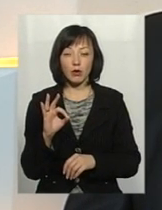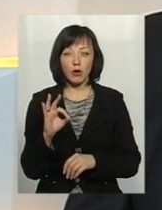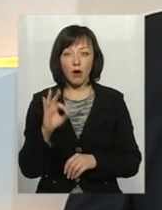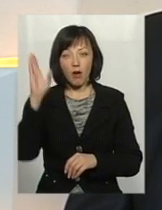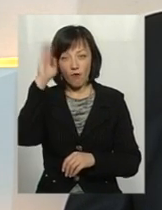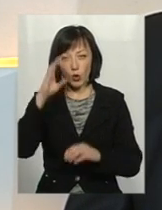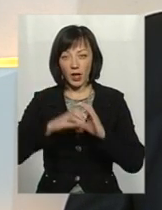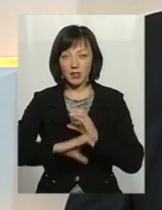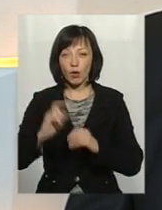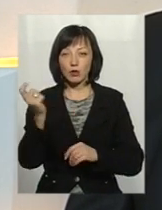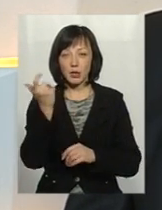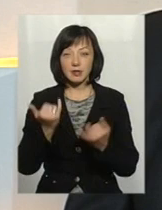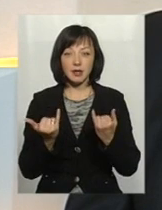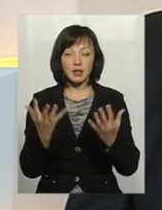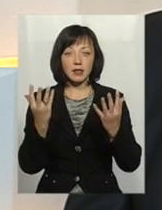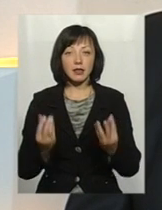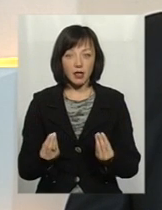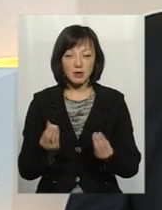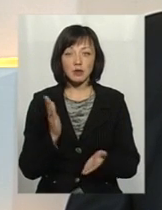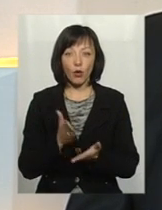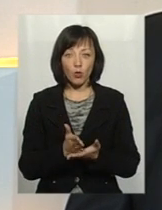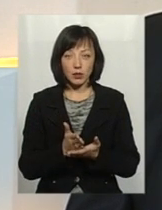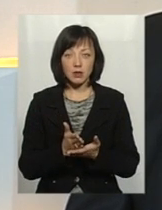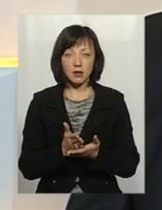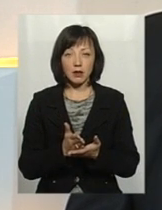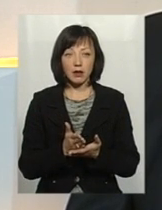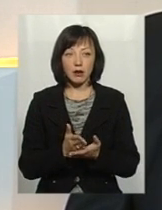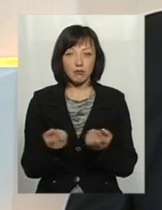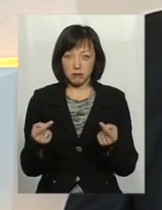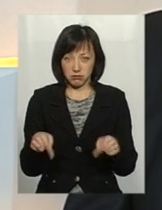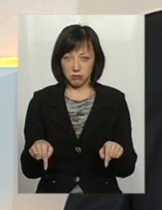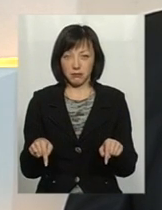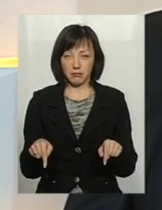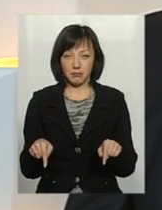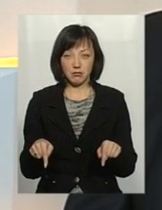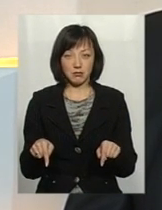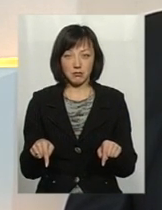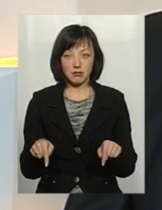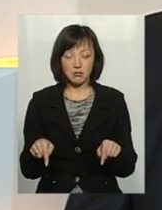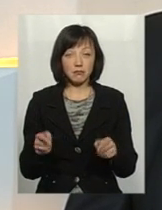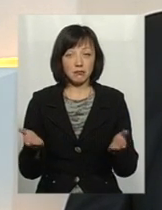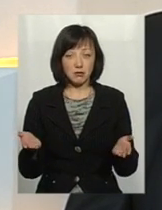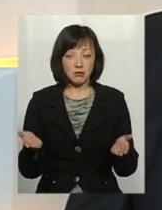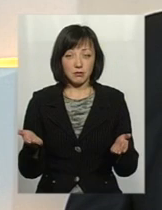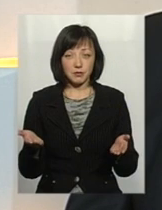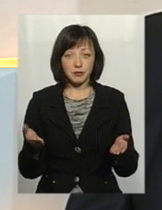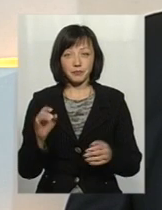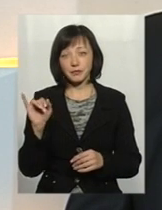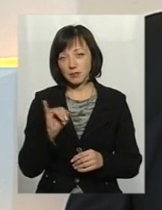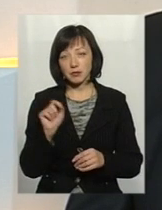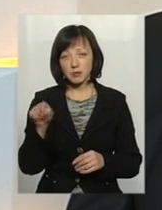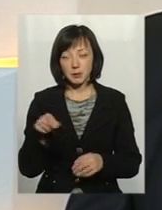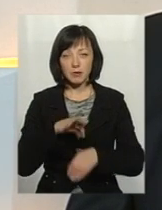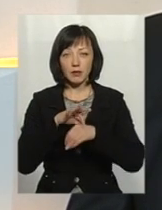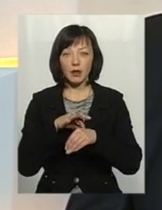водоканалізації неосподарства, яке на даний час знаходиться у режимі банкрутства, у стадії банкрутства, і там